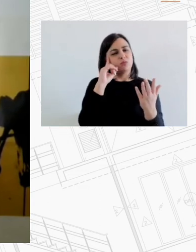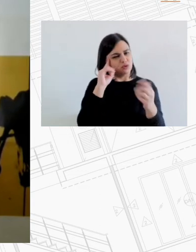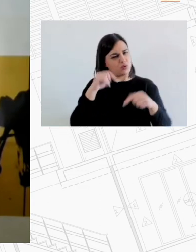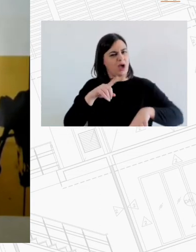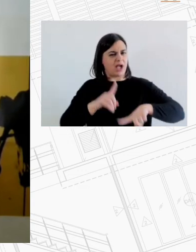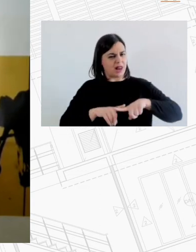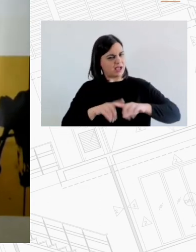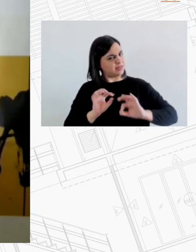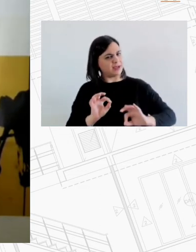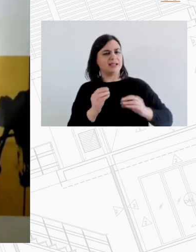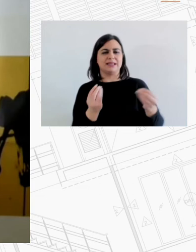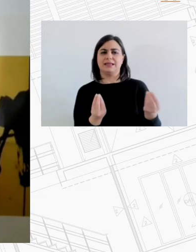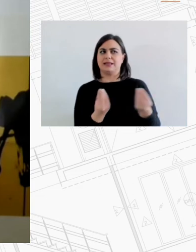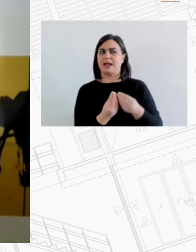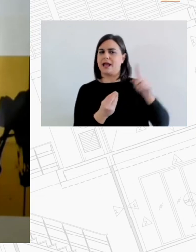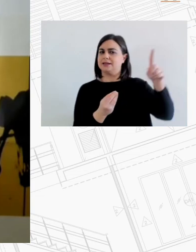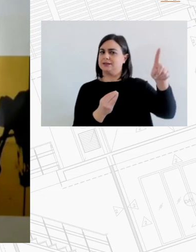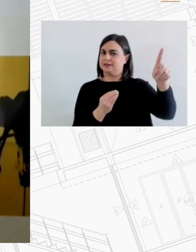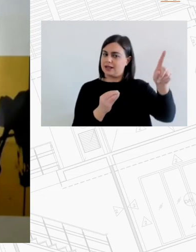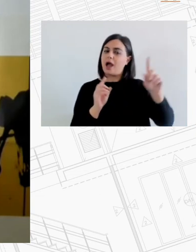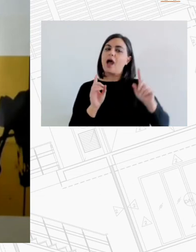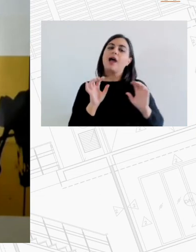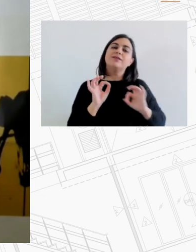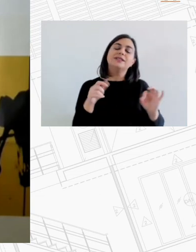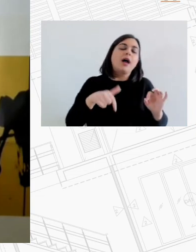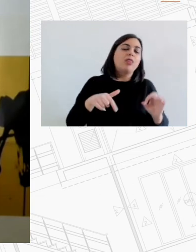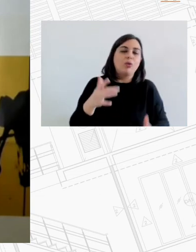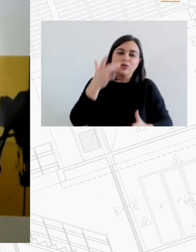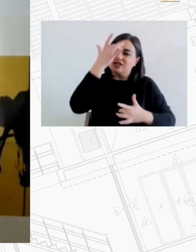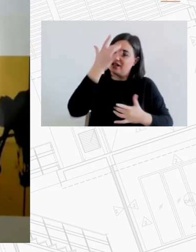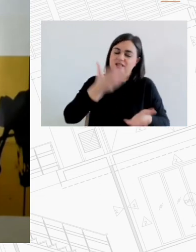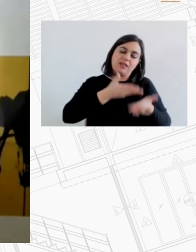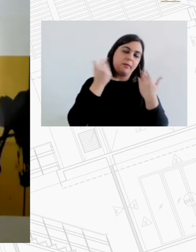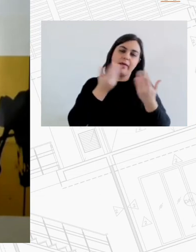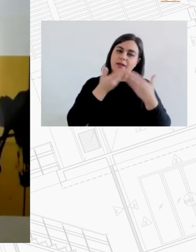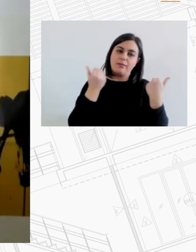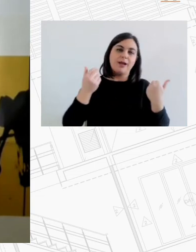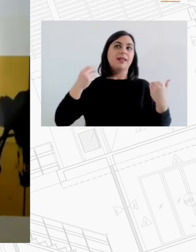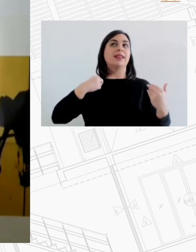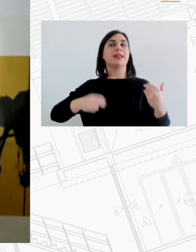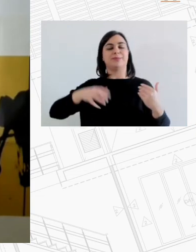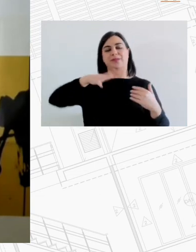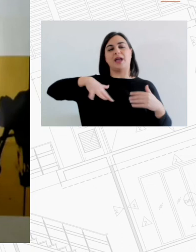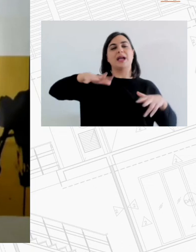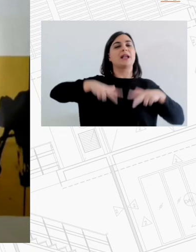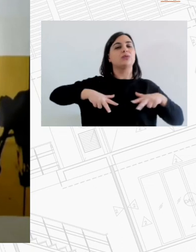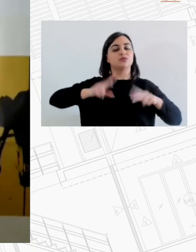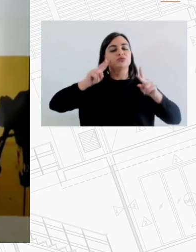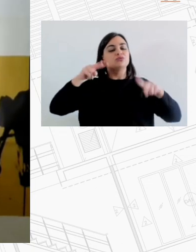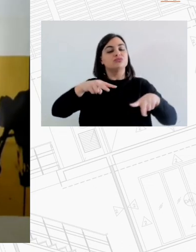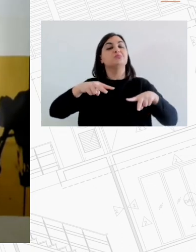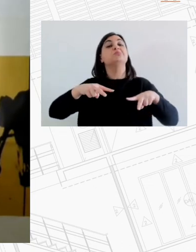δεν υπάρχει δημόσια συνειδητοποίηση γιατί δεν υπήρχε ακριβώς αυτό που είπατε δεν υπήρχε δηλαδή ποτέ στην Ελλάδα το υποκείμενο να